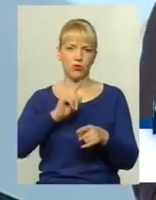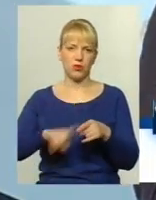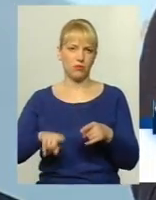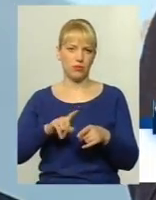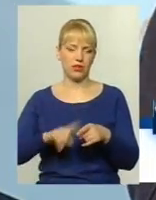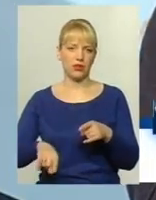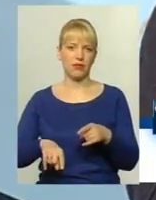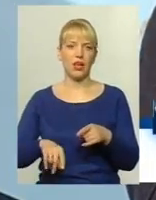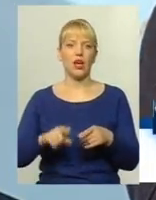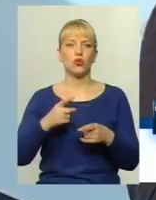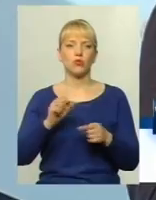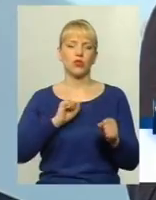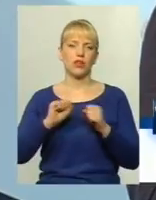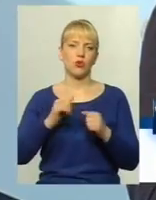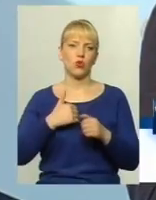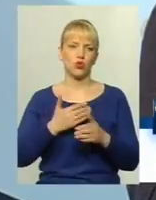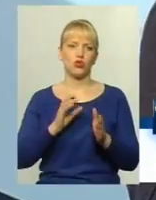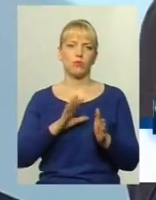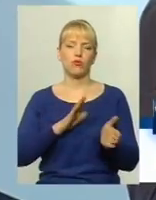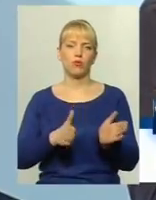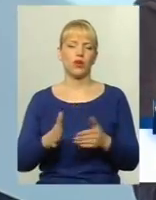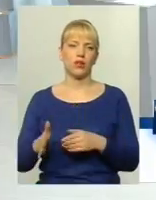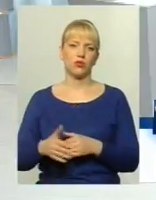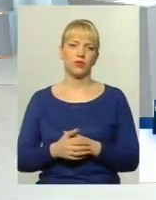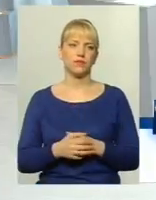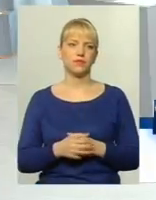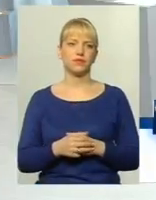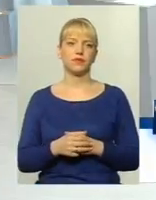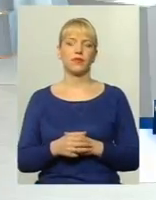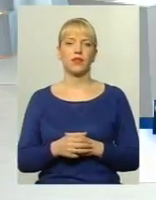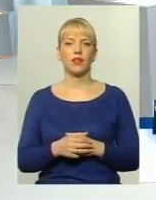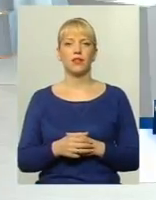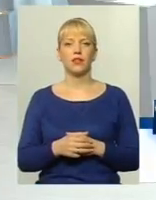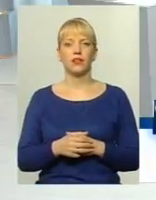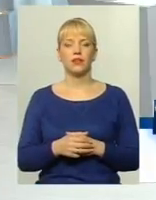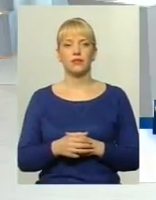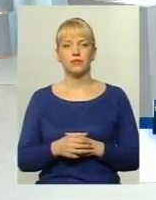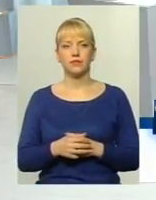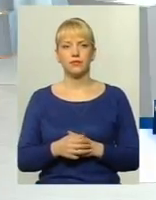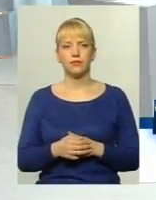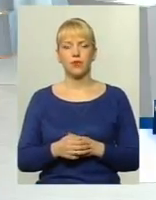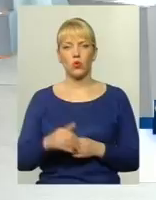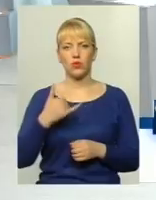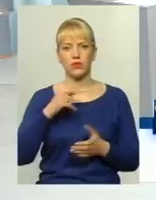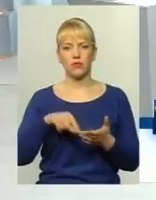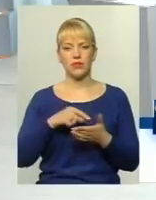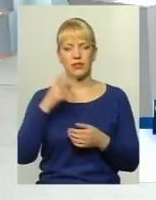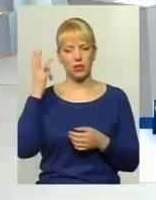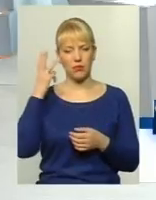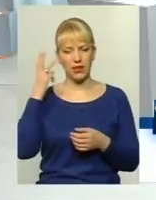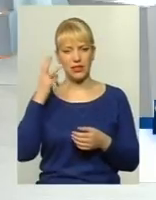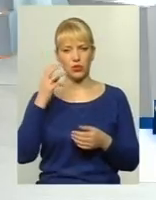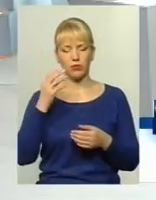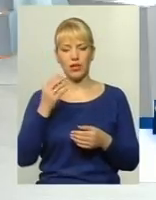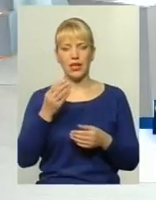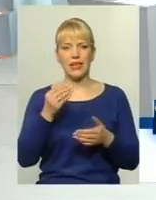на рішуче наведення порядку. Деференціація тарифів. Деференціація тарифів в нашому місті Хмельницькому неможлива, тому що